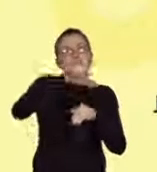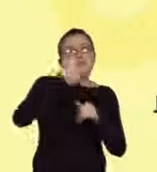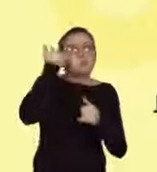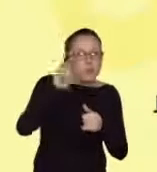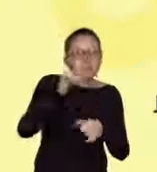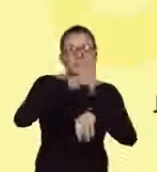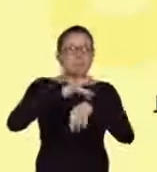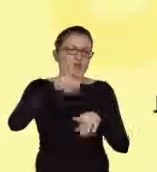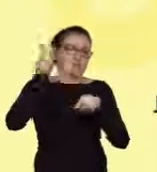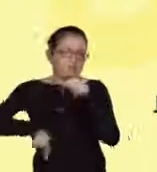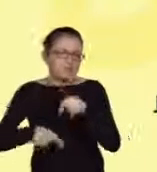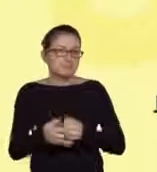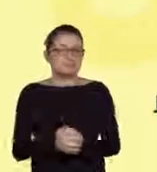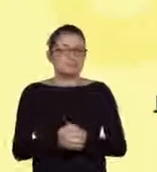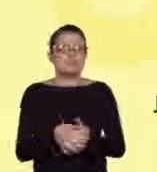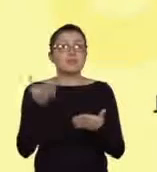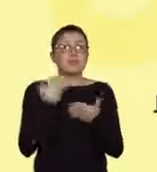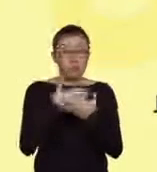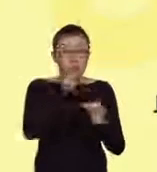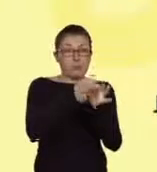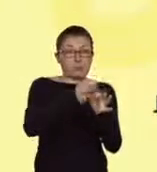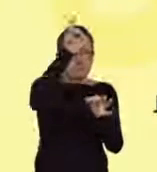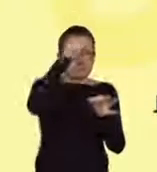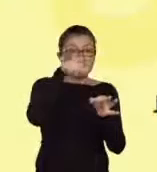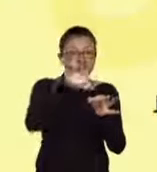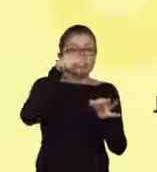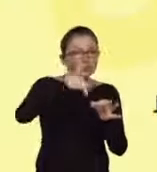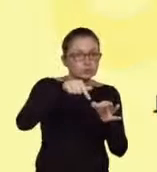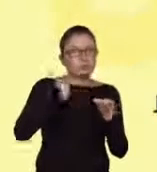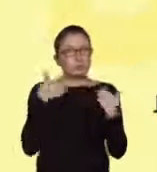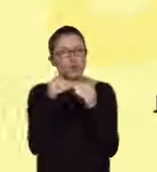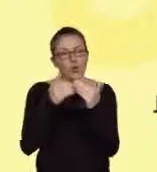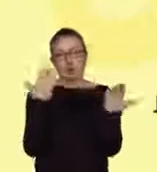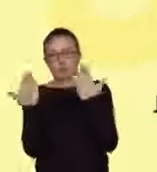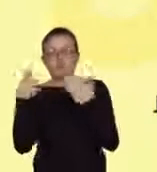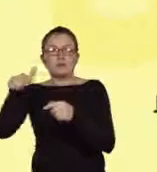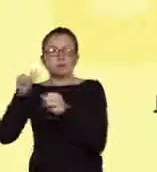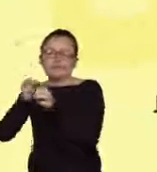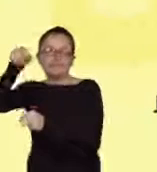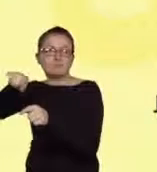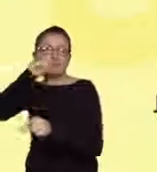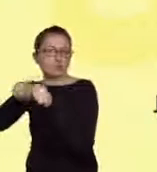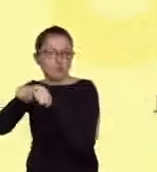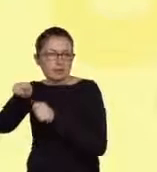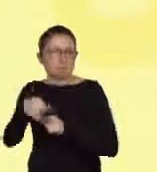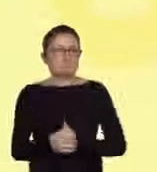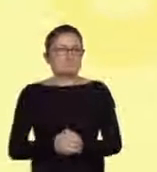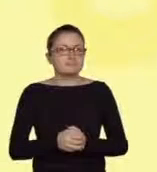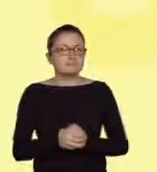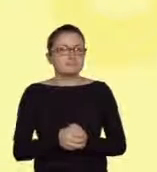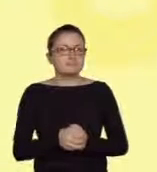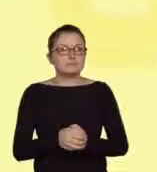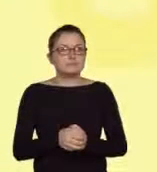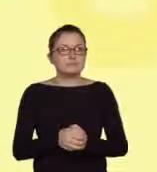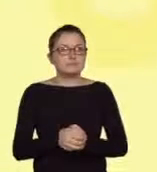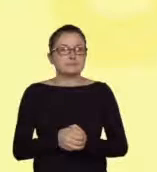wyniki uzyskane w próbie badawczej należy interpretować w świetle odpowiednio przeprowadzonych prób kontrolnych. Wynik reakcji